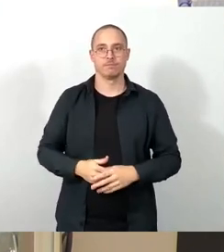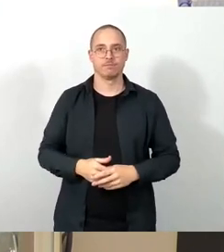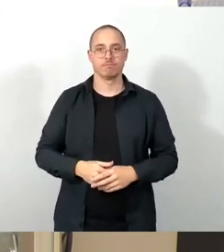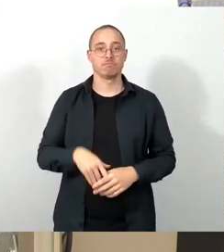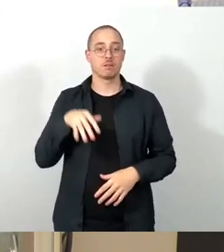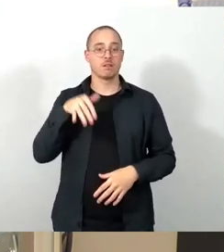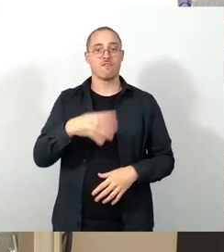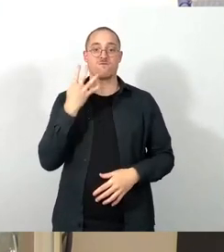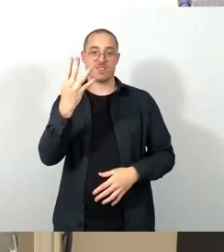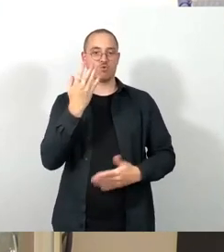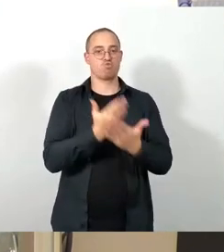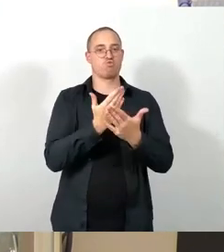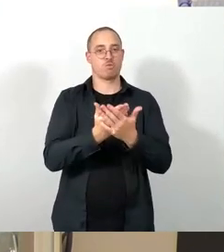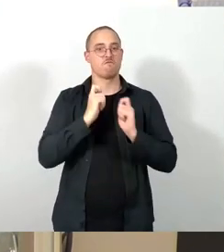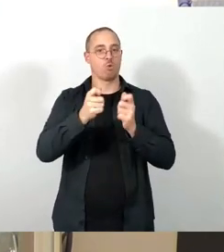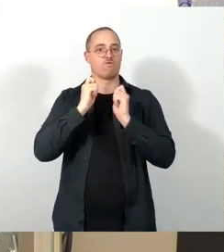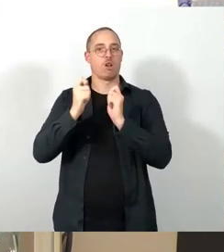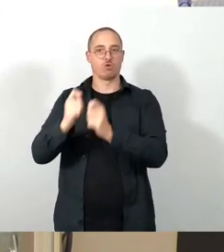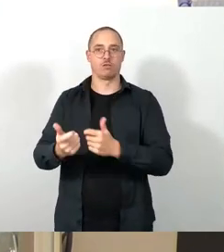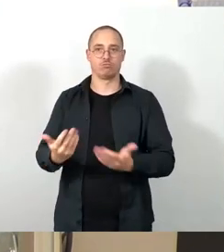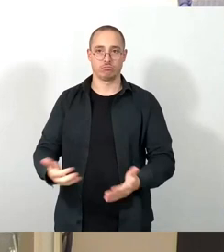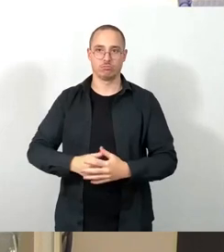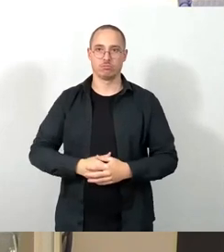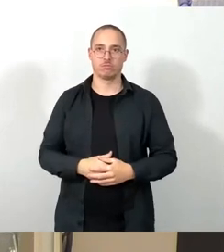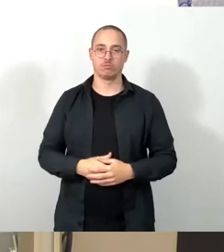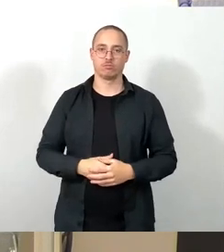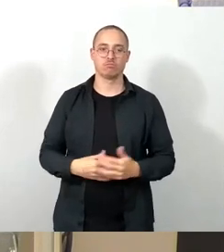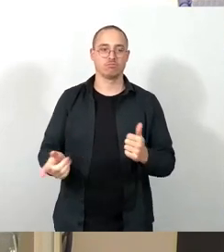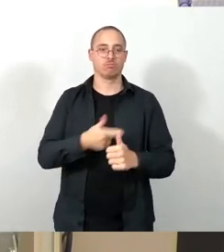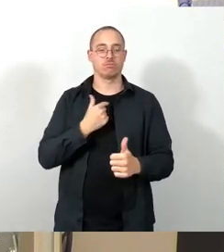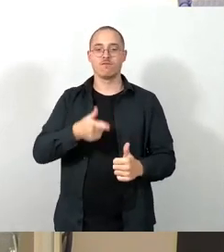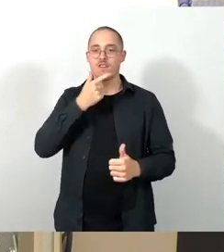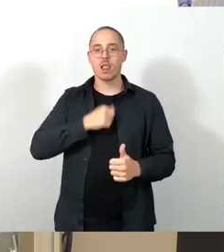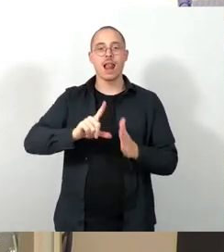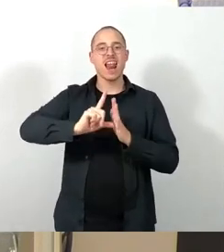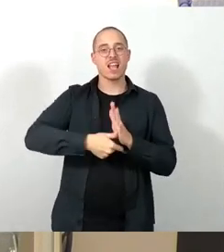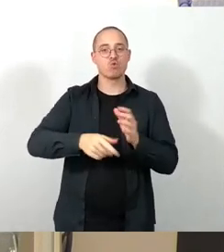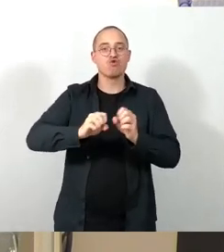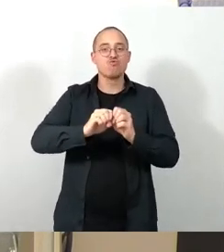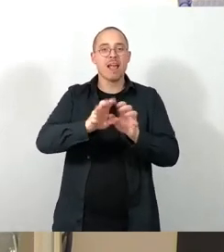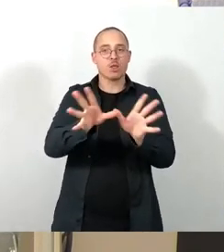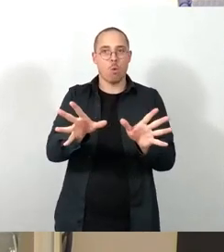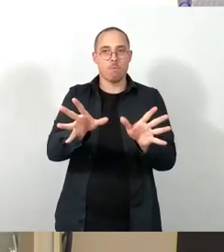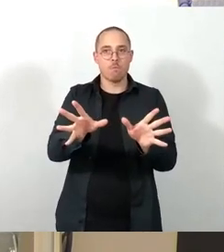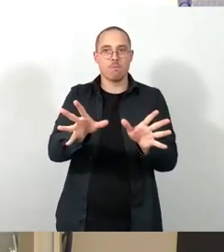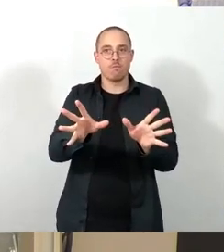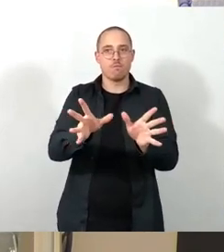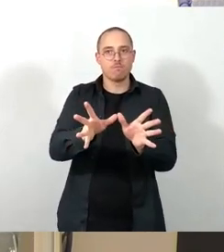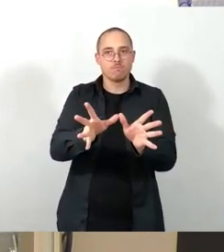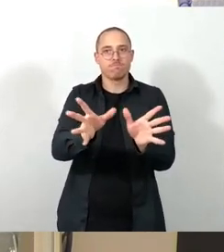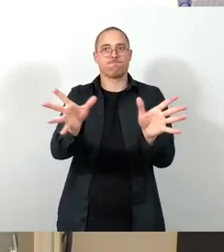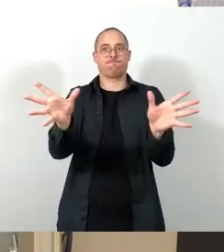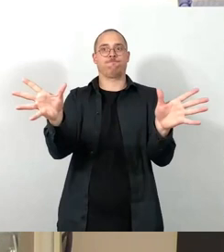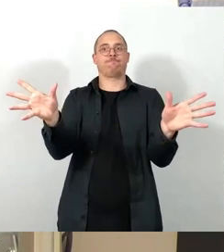allererstes wollen wir gern das Leistungsspektrum des Dresden Passes ein Stück weit erweitern. Das, was dort nämlich bisher nicht